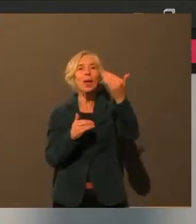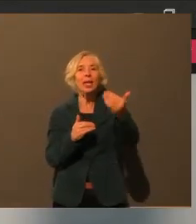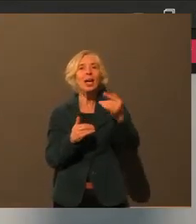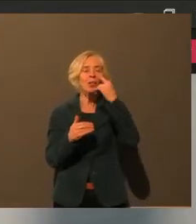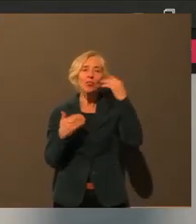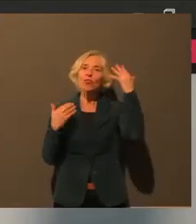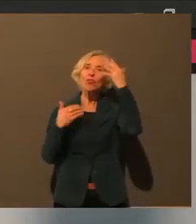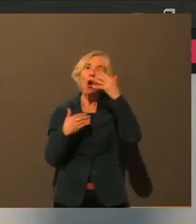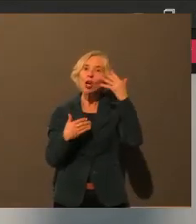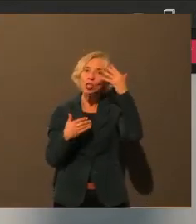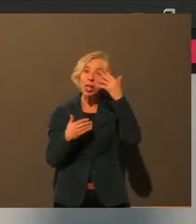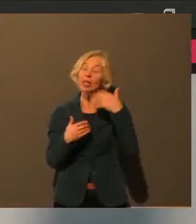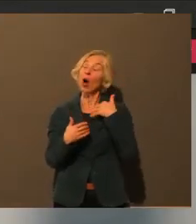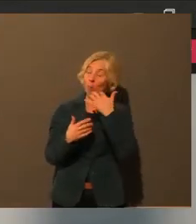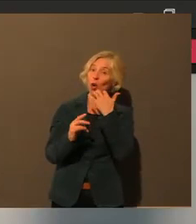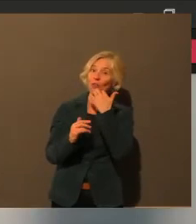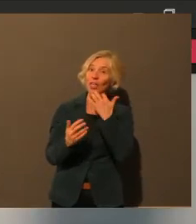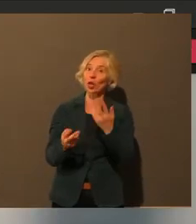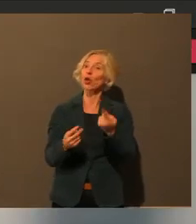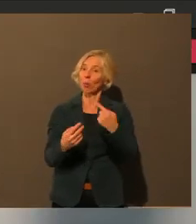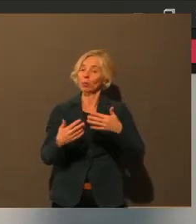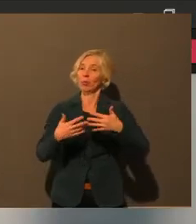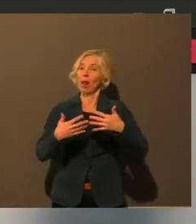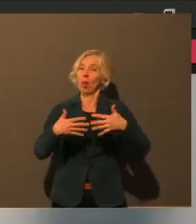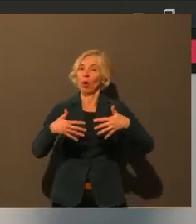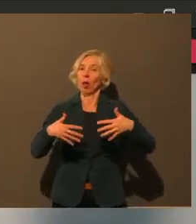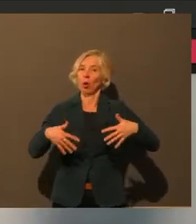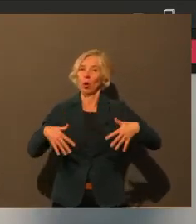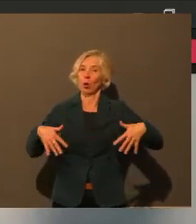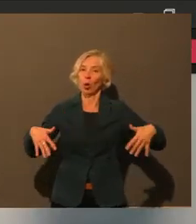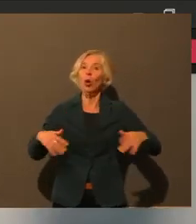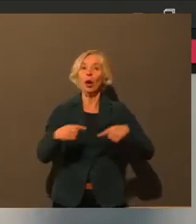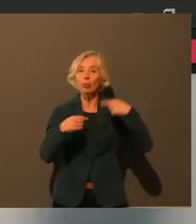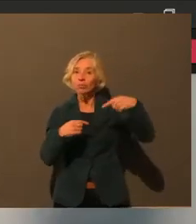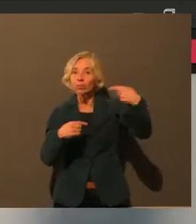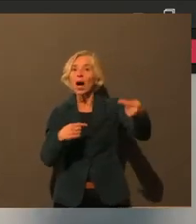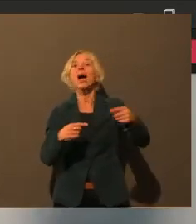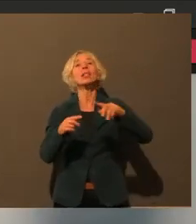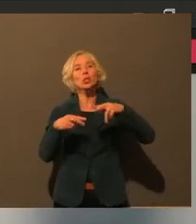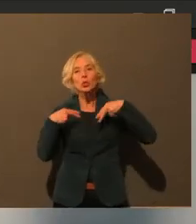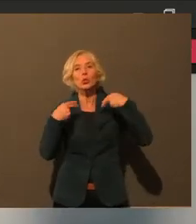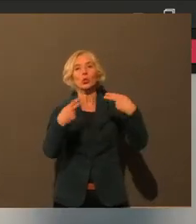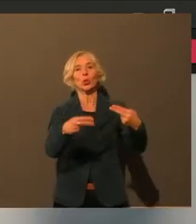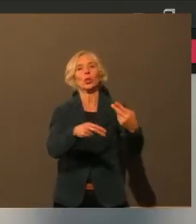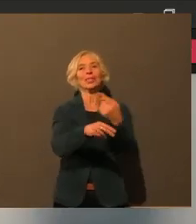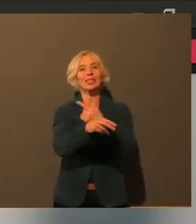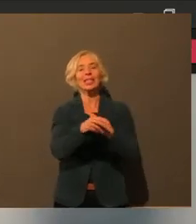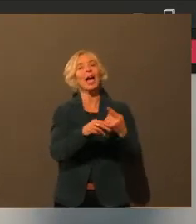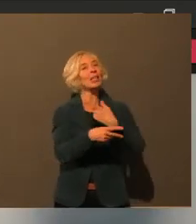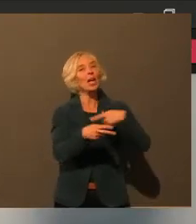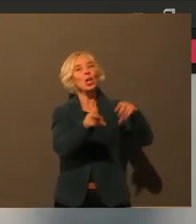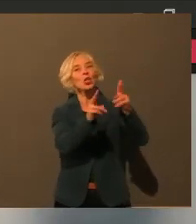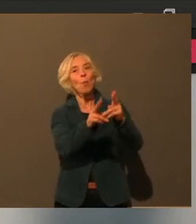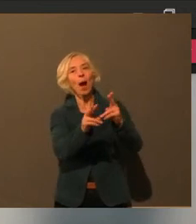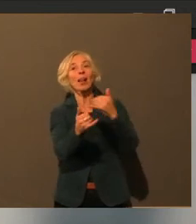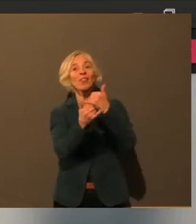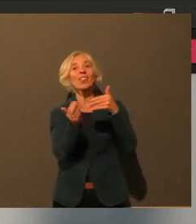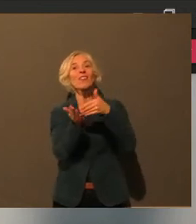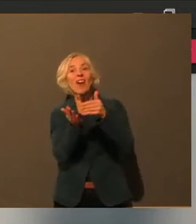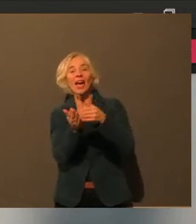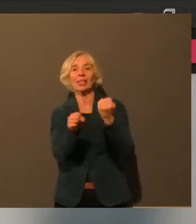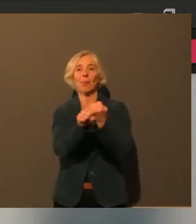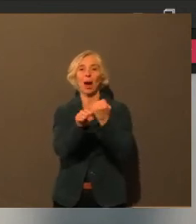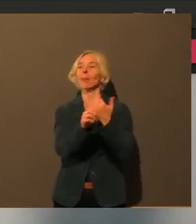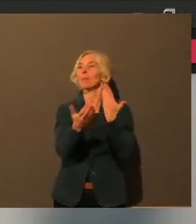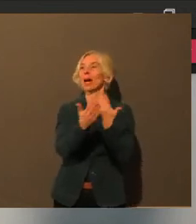Lockerungen, die hoffentlich irgendwann bald ja auch wieder kommen, Wie wollen wir damit umgehen? Wie wollen wir die verschiedenen Bereiche unterstützen? Wie machen wir mit dem Thema Schule